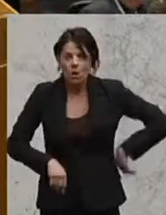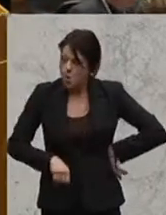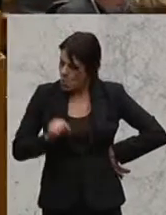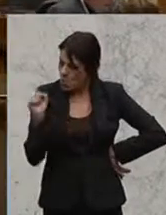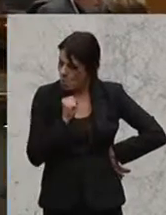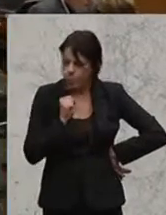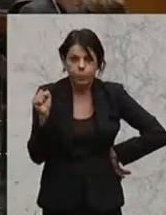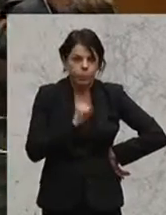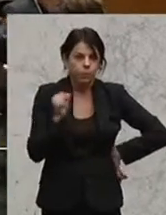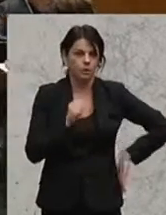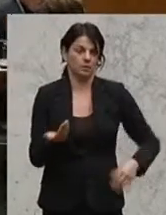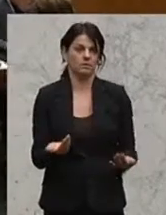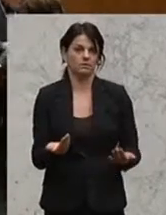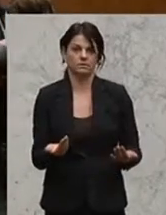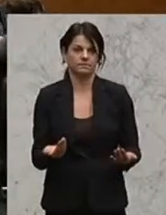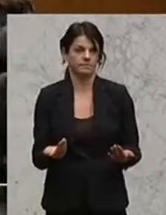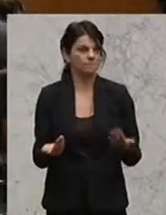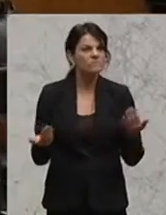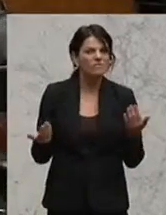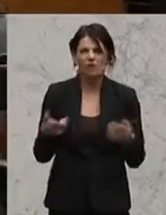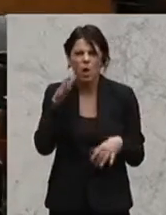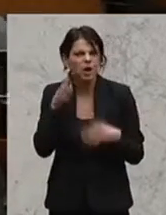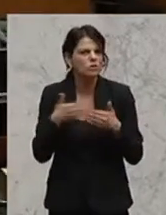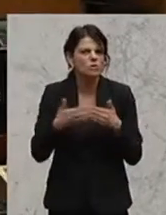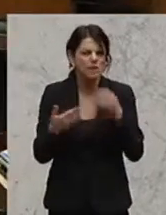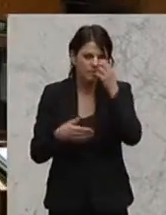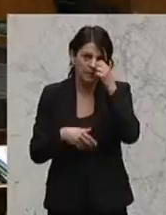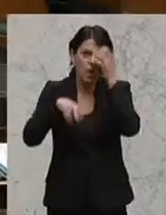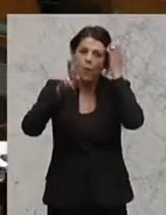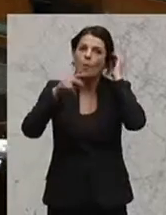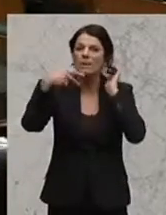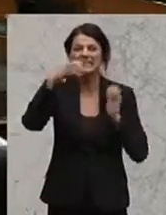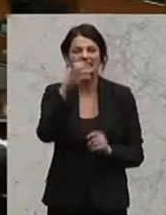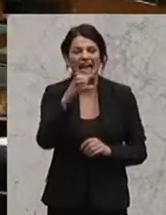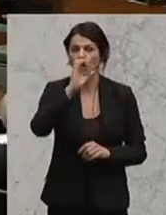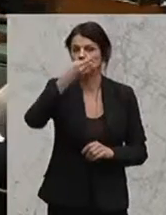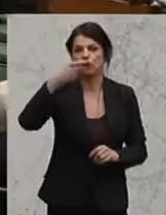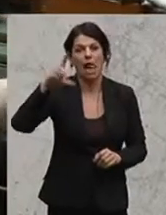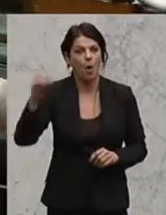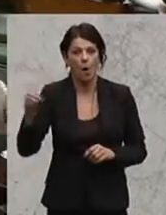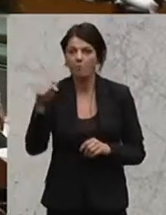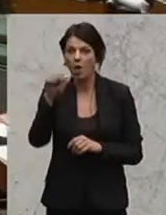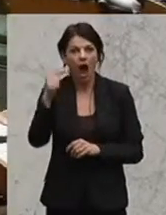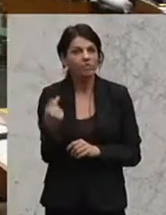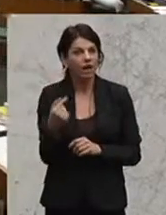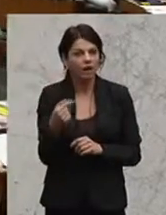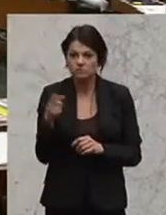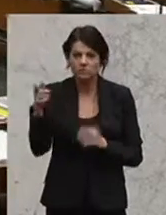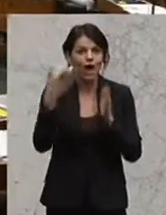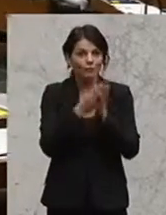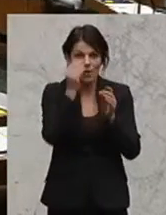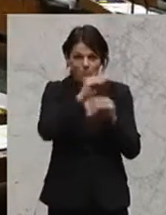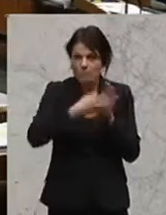ungeheuer. Also wenn man jetzt hört, UPC, Cello.at wird abgesaugt, über die